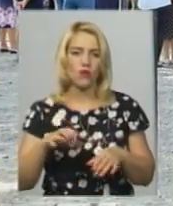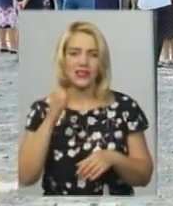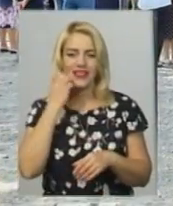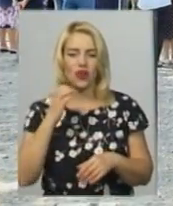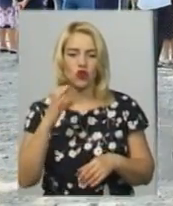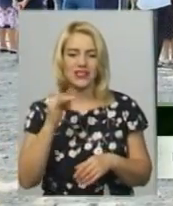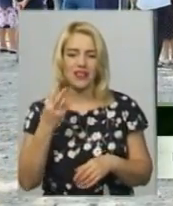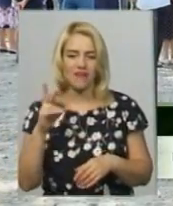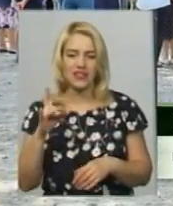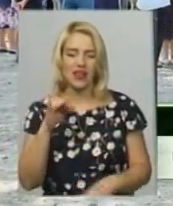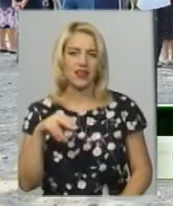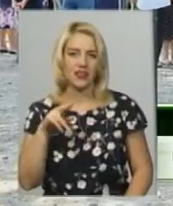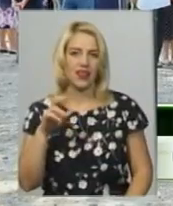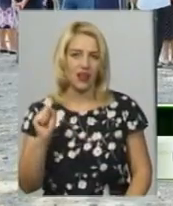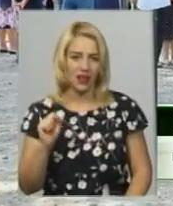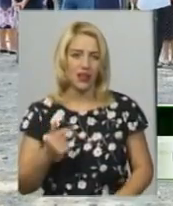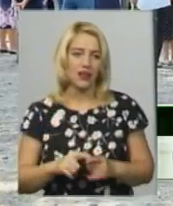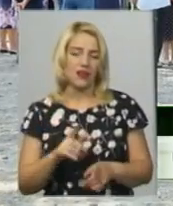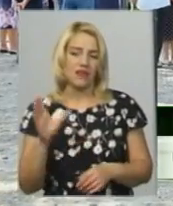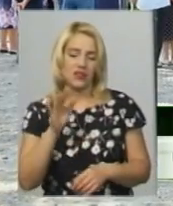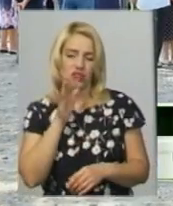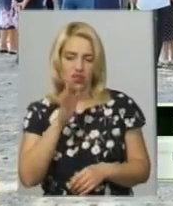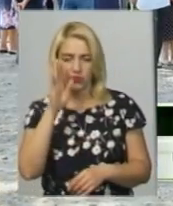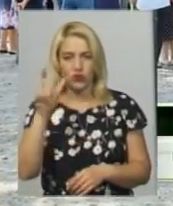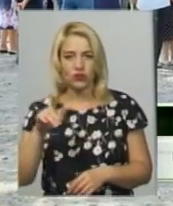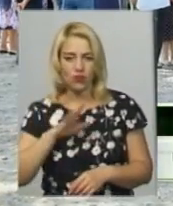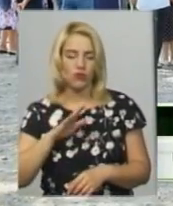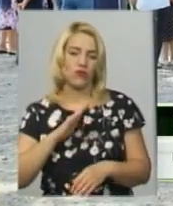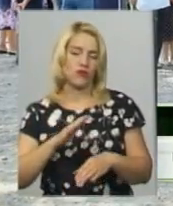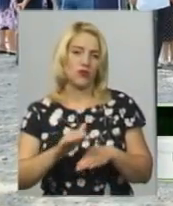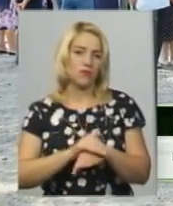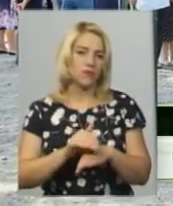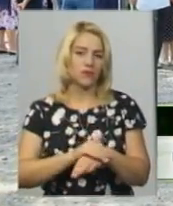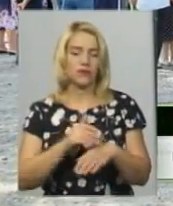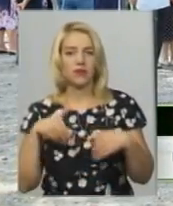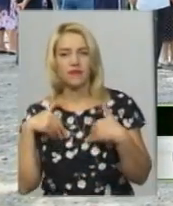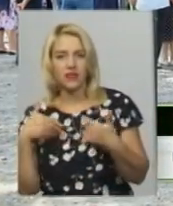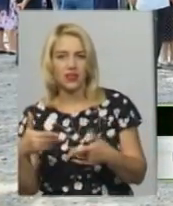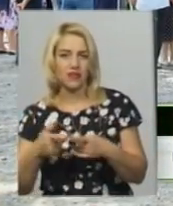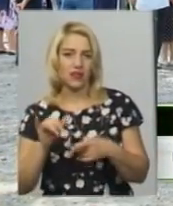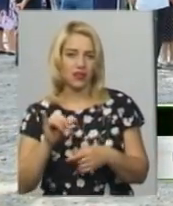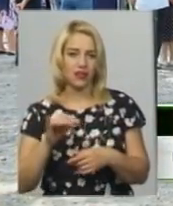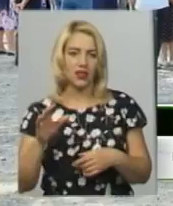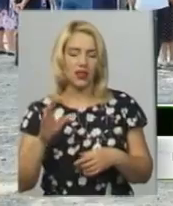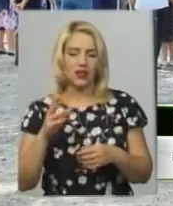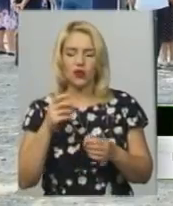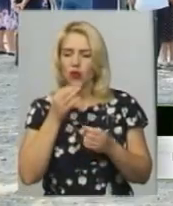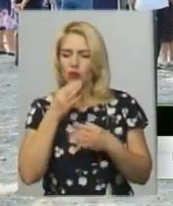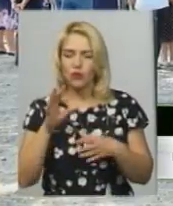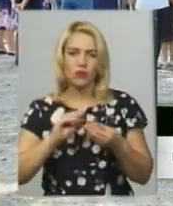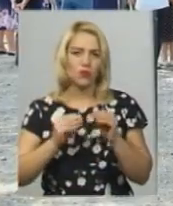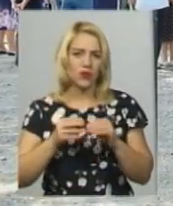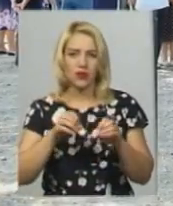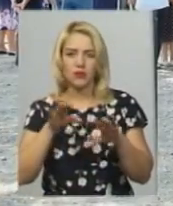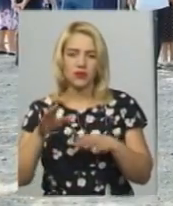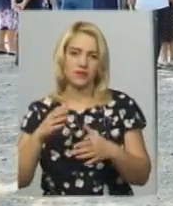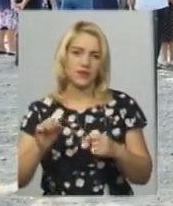привітний, весь час доброзичливий, відгукувався на любі проблеми, які тільки кого не касалися, чи то малих людей,